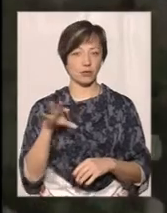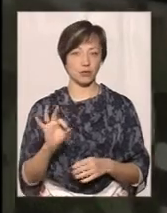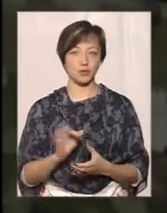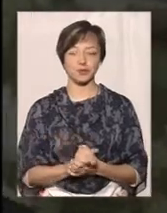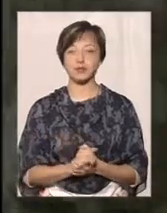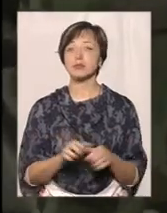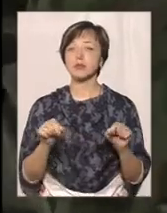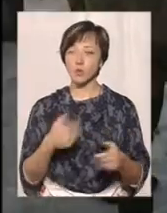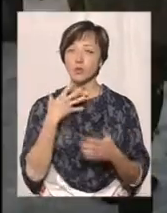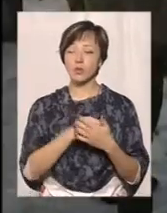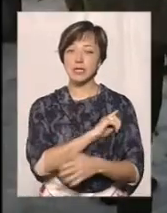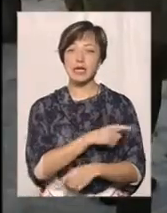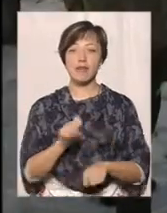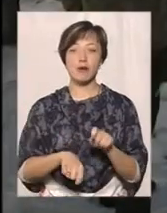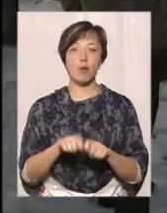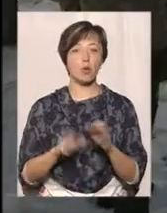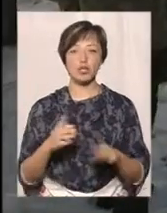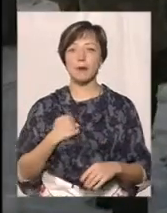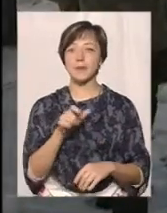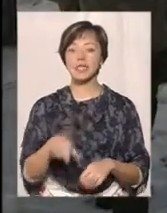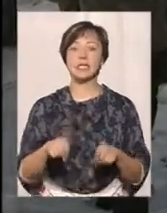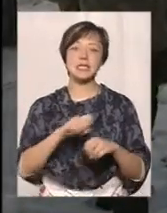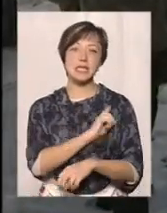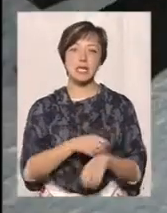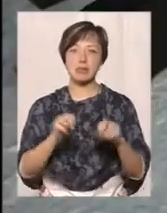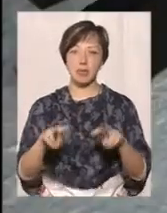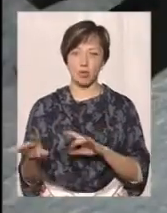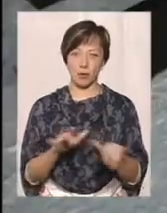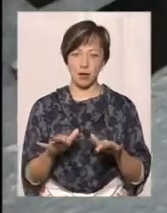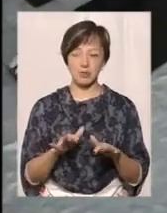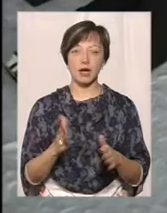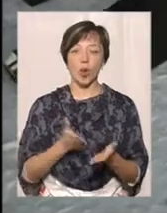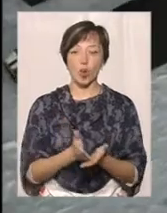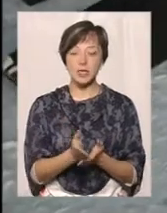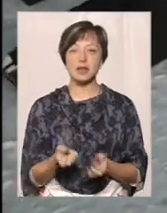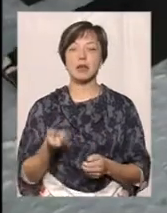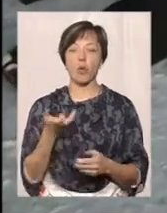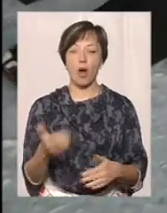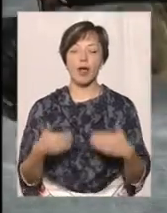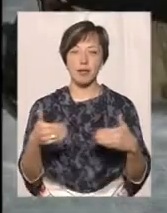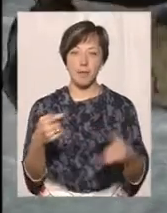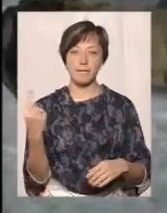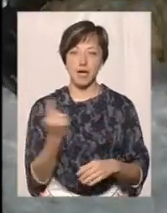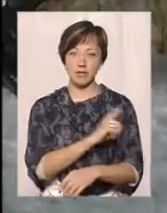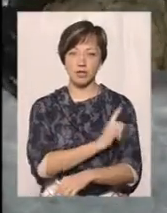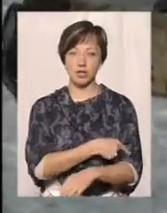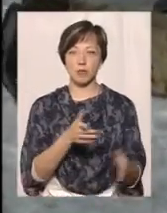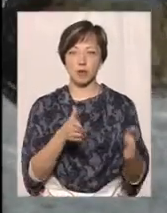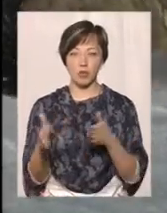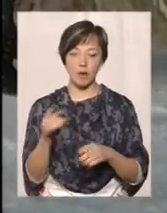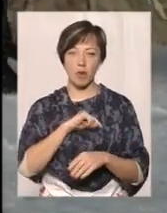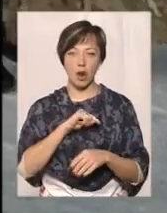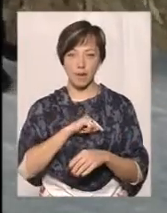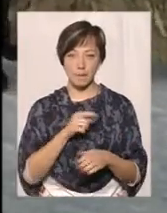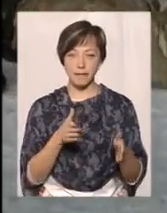Альянсу. Тут свої сили випробовують не лише бійці сил спеціальних операцій. Складається курс із кількох етапів. Перший, а це фізична підготовка та